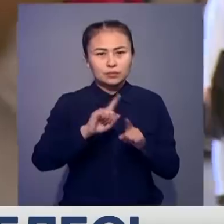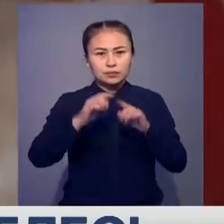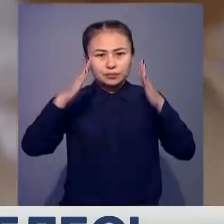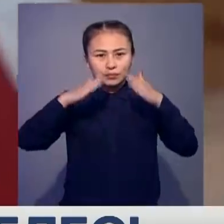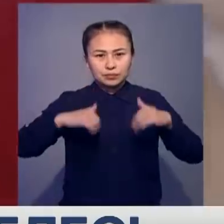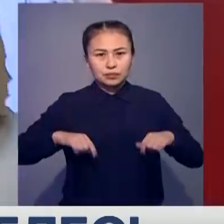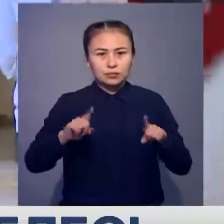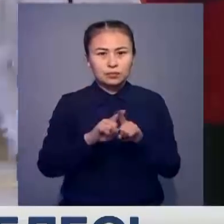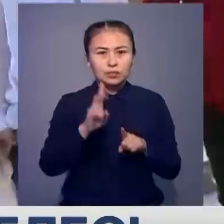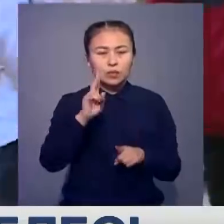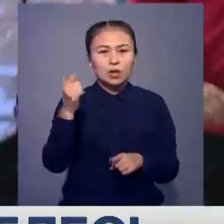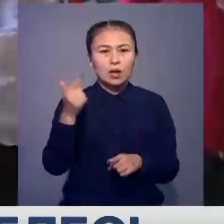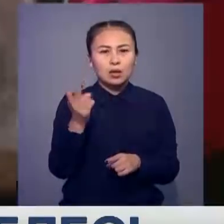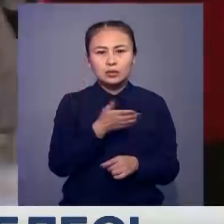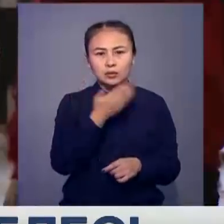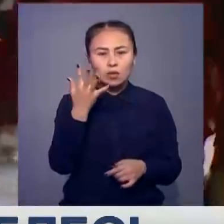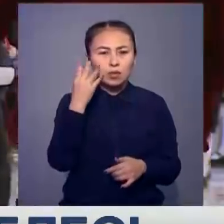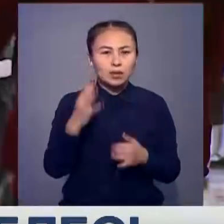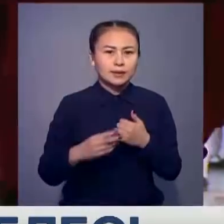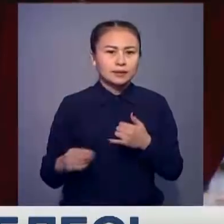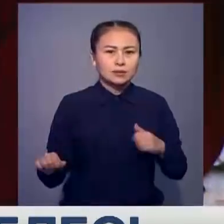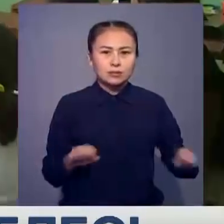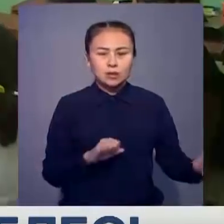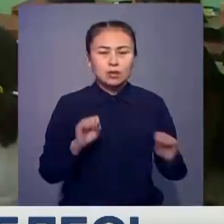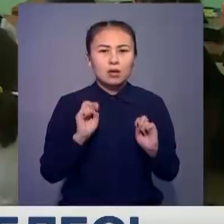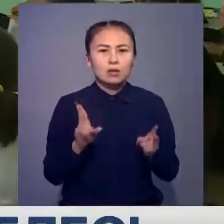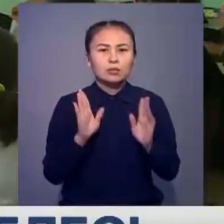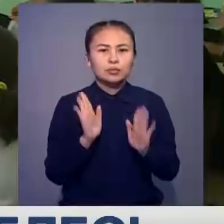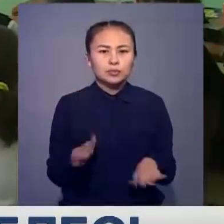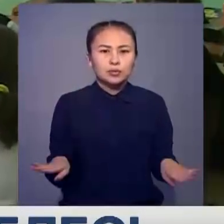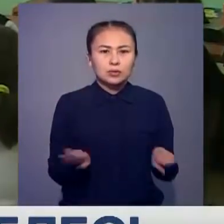опырылып түспейтіне кімге піл. Зілзала кезінде жағдай қалай болады.